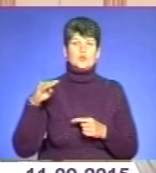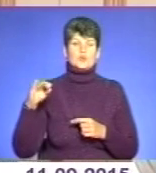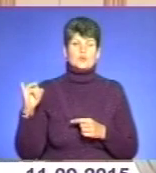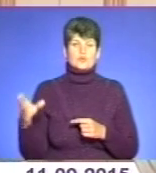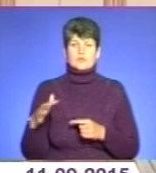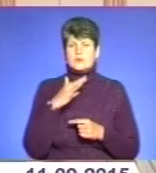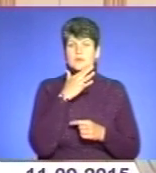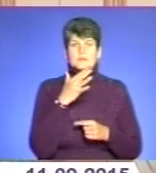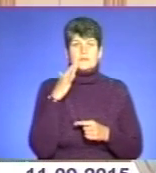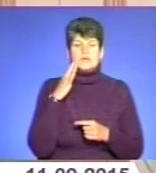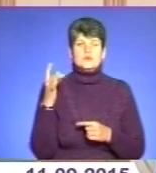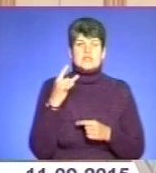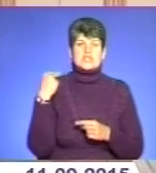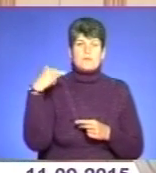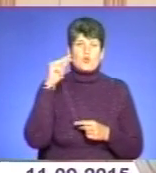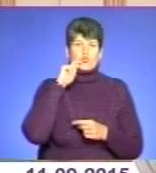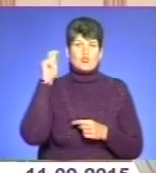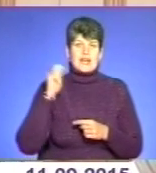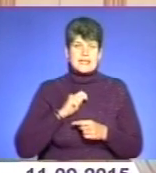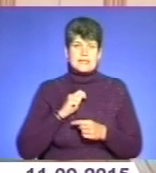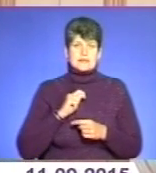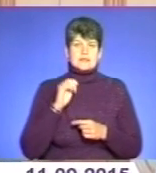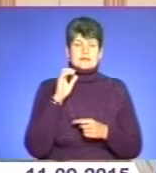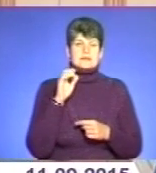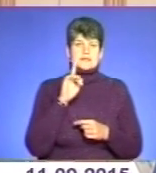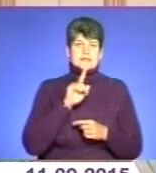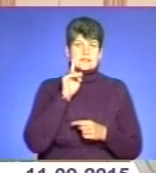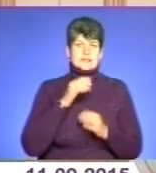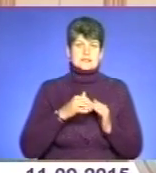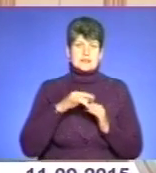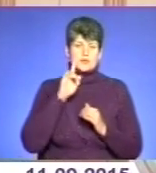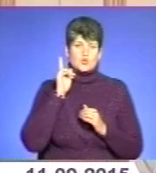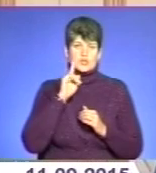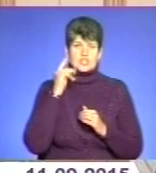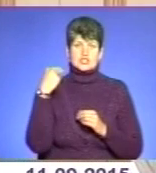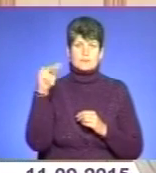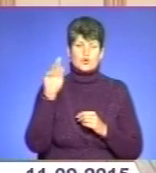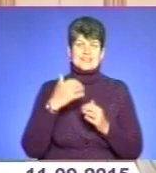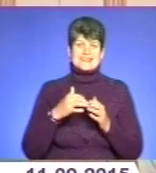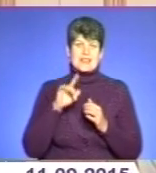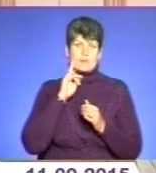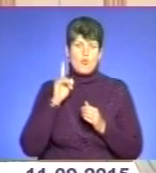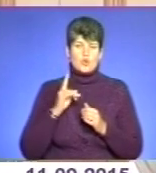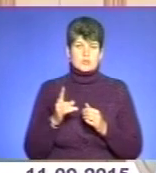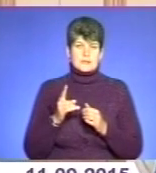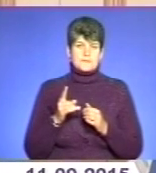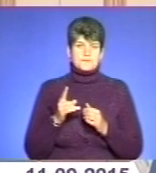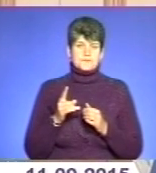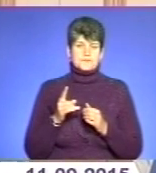Неодноразовий чемпіон України серед юніорів, чемпіон України серед молоді. він,